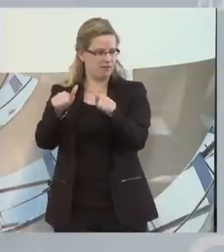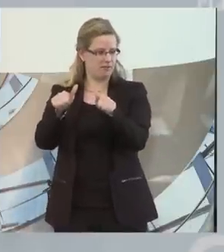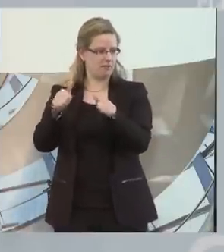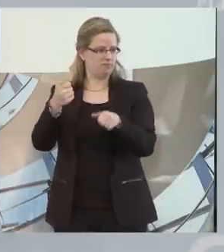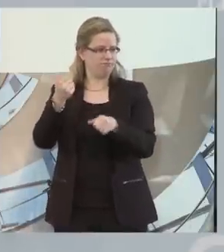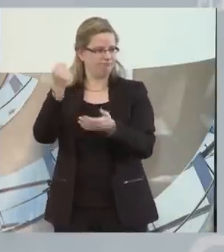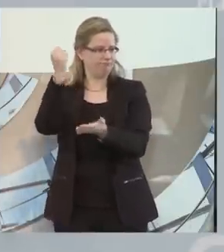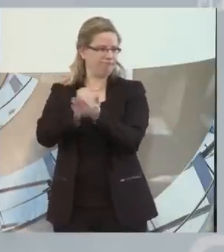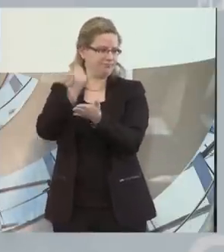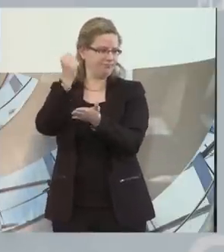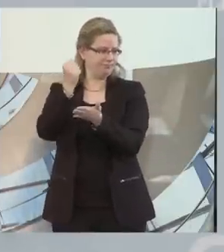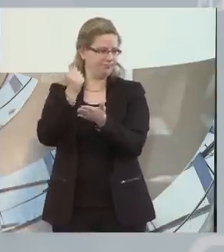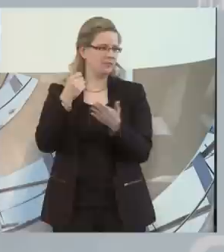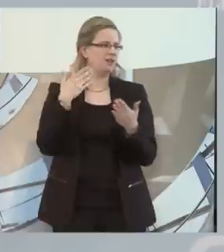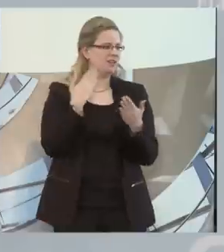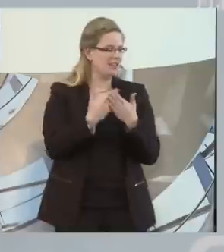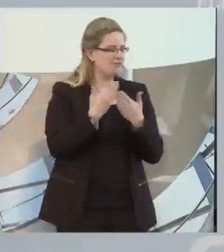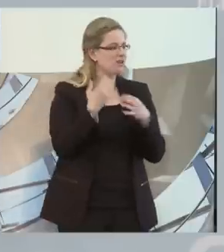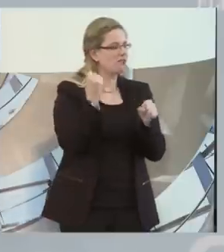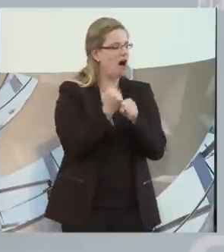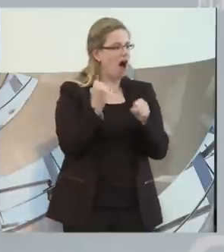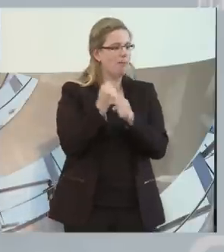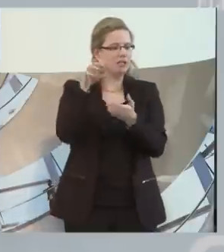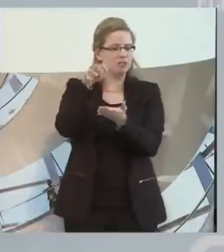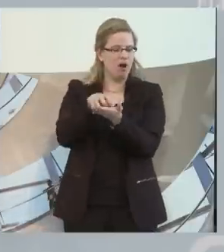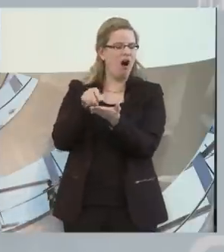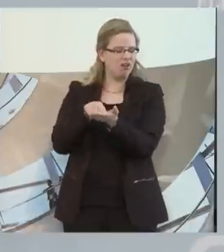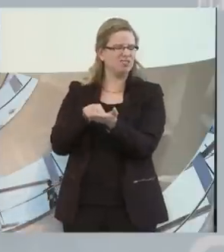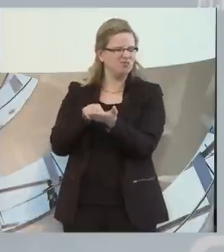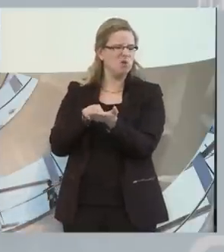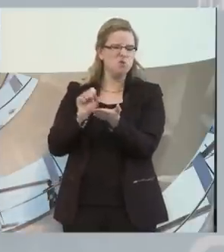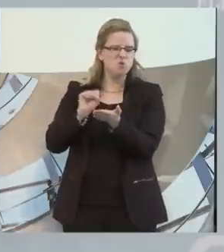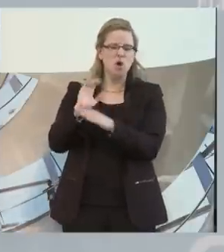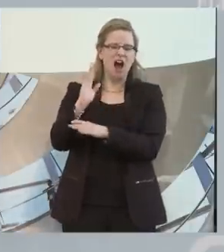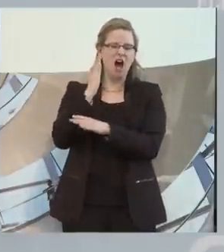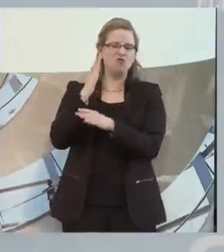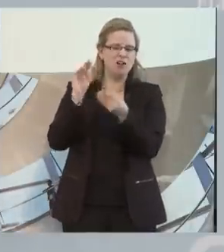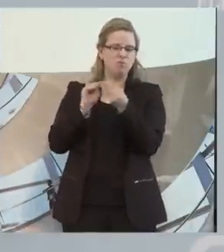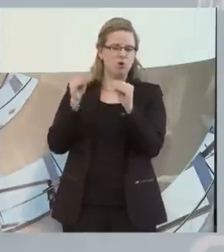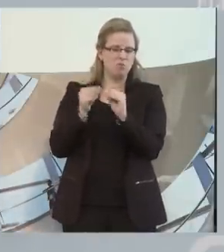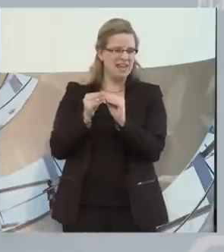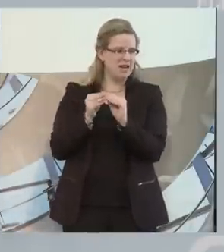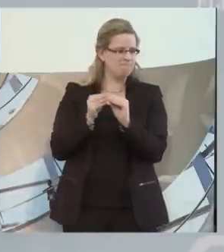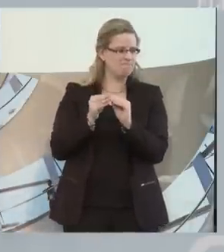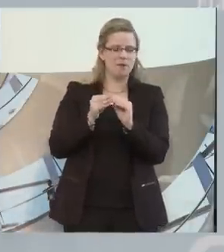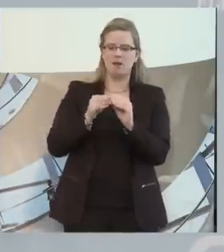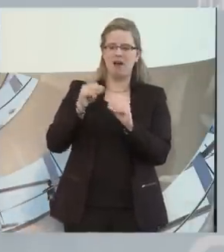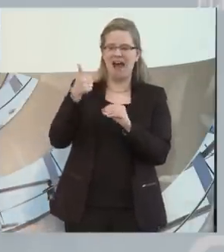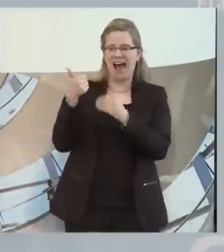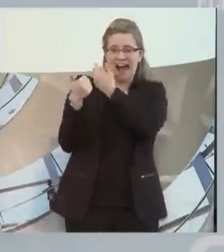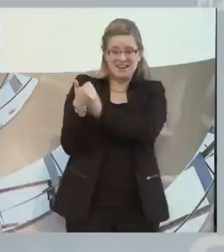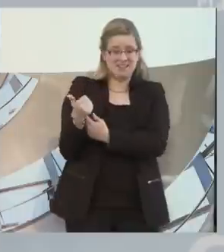Und ich sehe am Arbeitsmarkt vor allen Dingen auch ein Problem, wenn auf der einen Seite die Leute nicht in einer